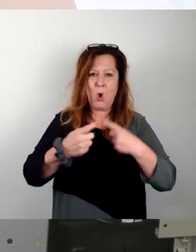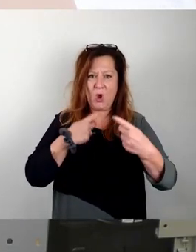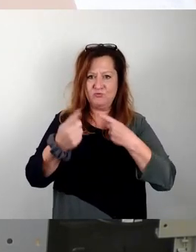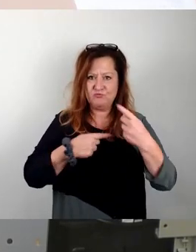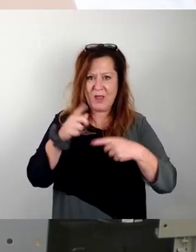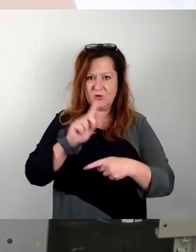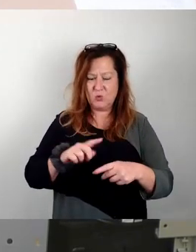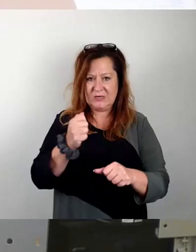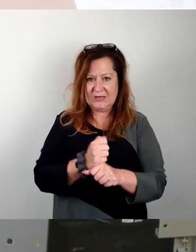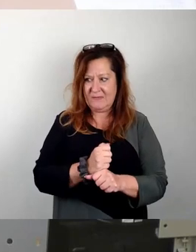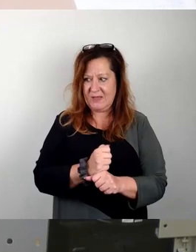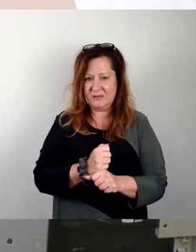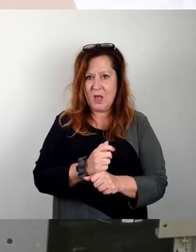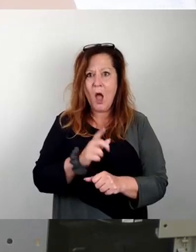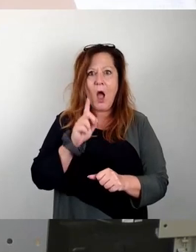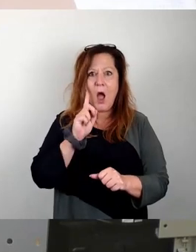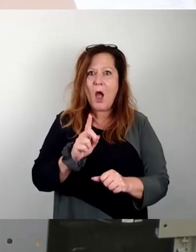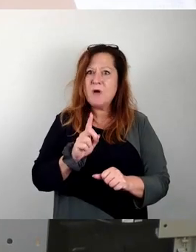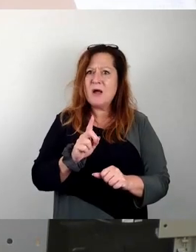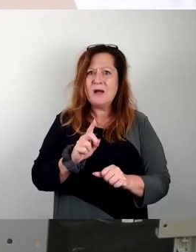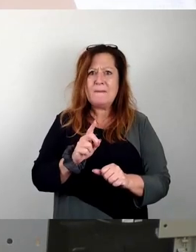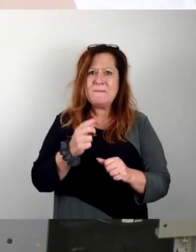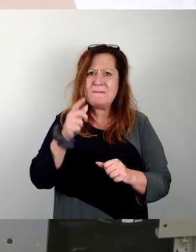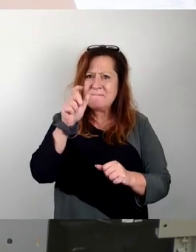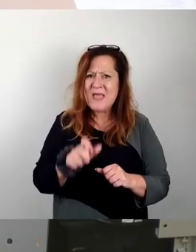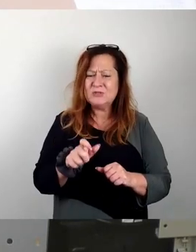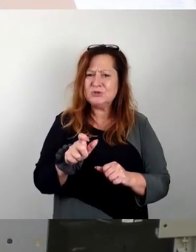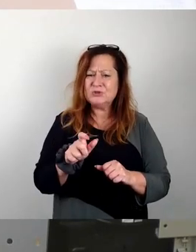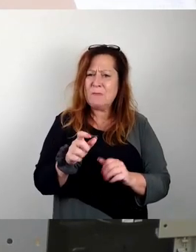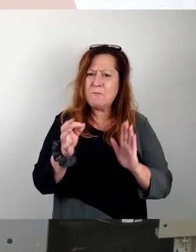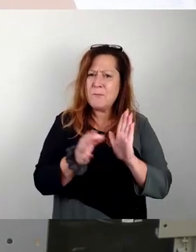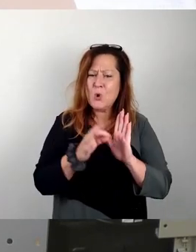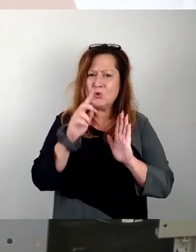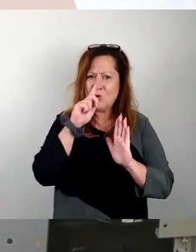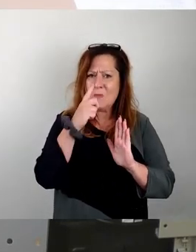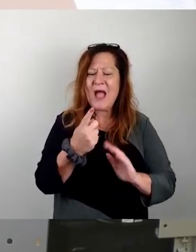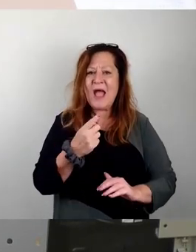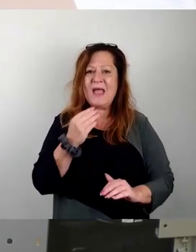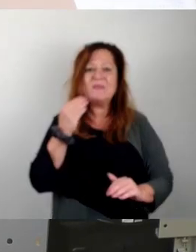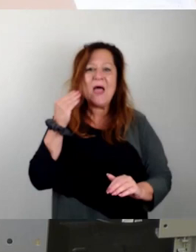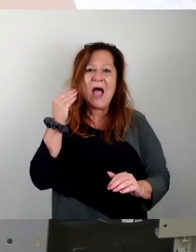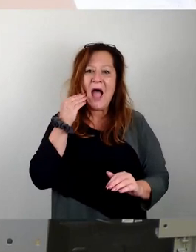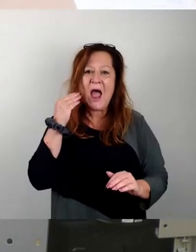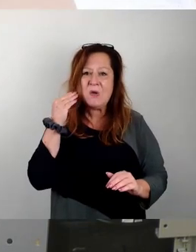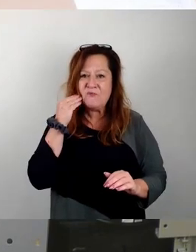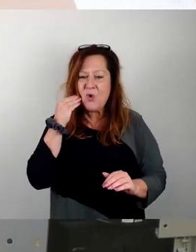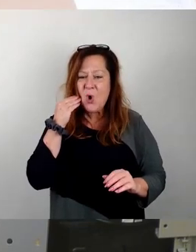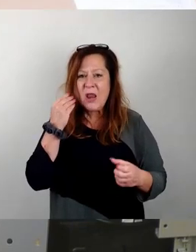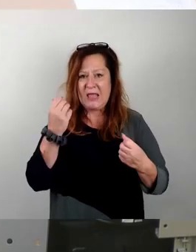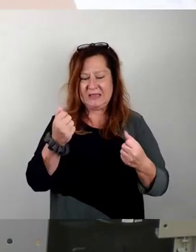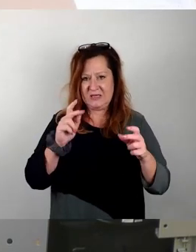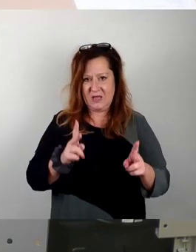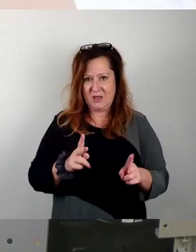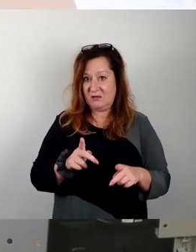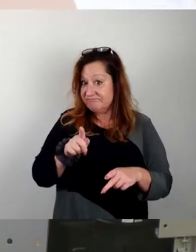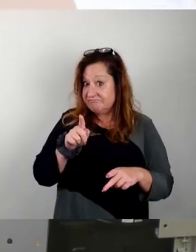Der mit Abstand häufigste Punkt, den die Menschen dort ansprachen, war die Anwohnersicherheit. Dieses Thema wurde